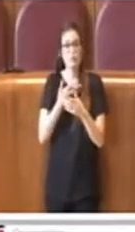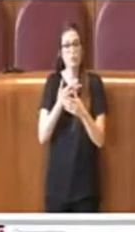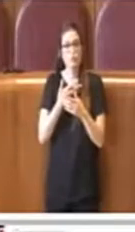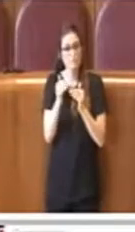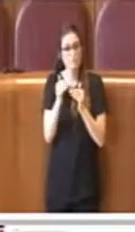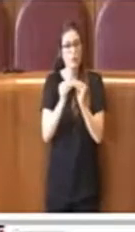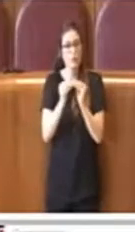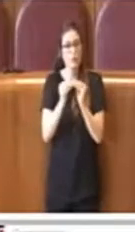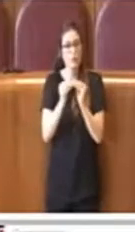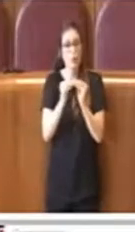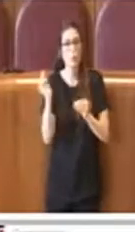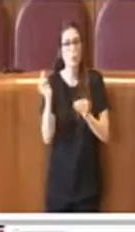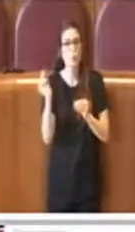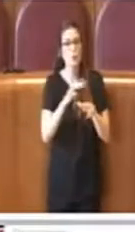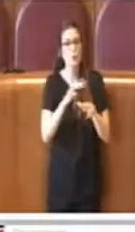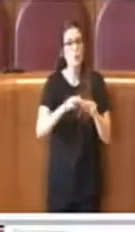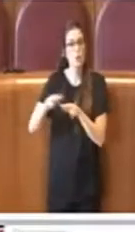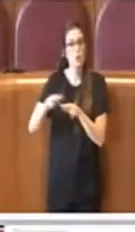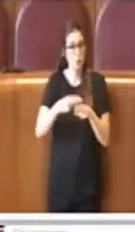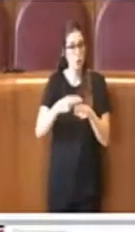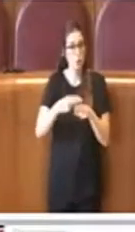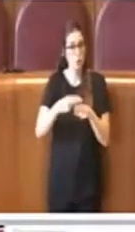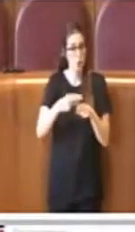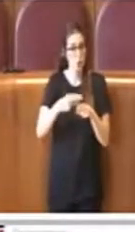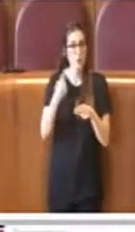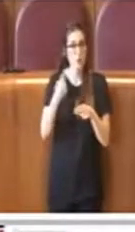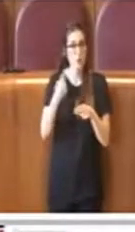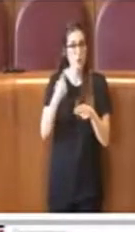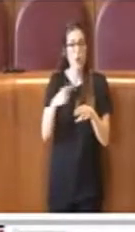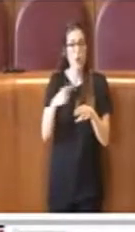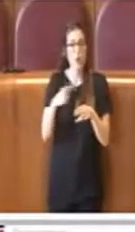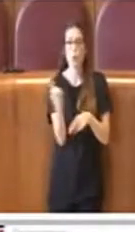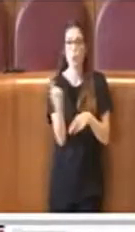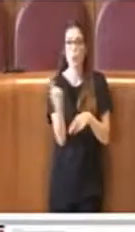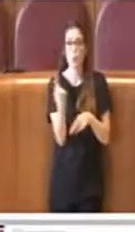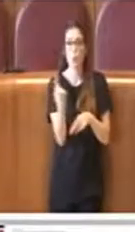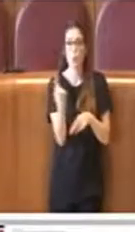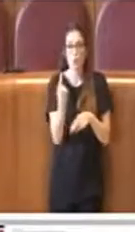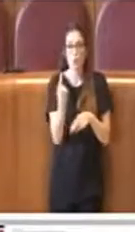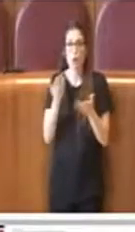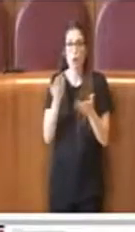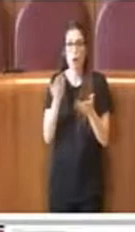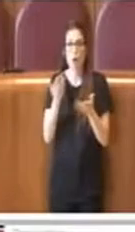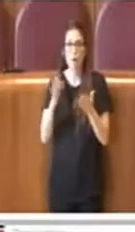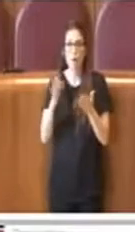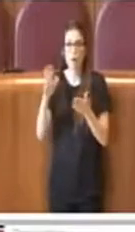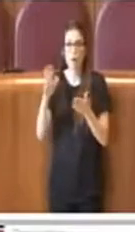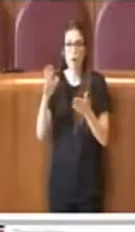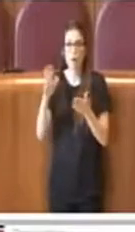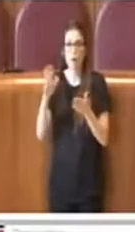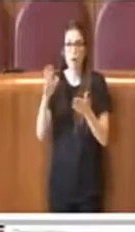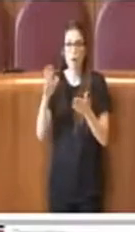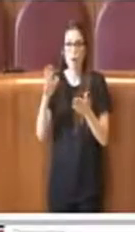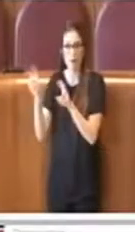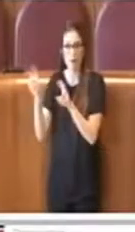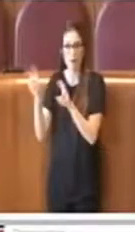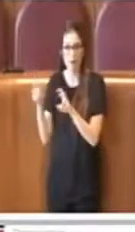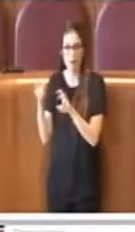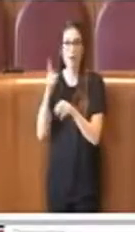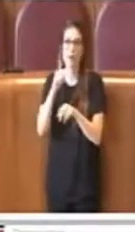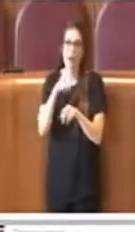quasi tutti i municipi di Roma, cosa che rappresenta un unicum rispetto ad altre tematiche e chiaramente anche rispetto ad altre città